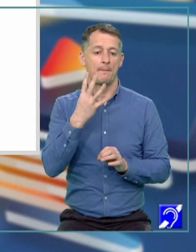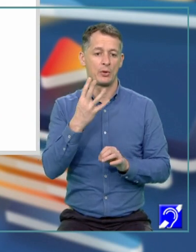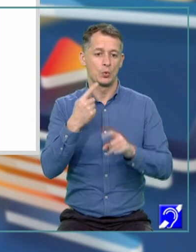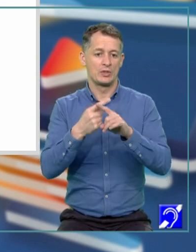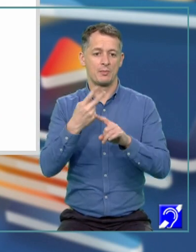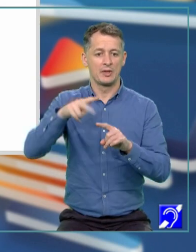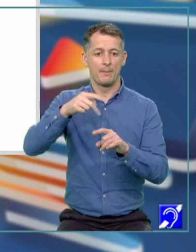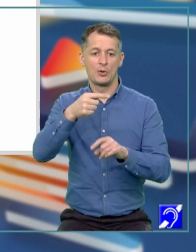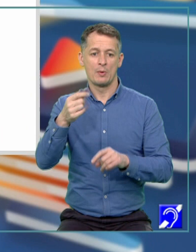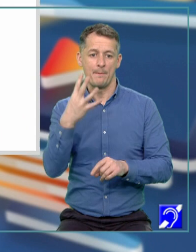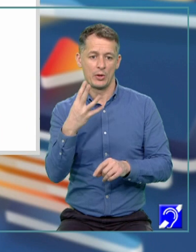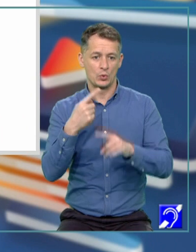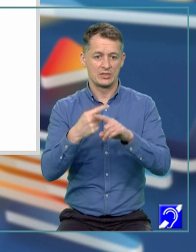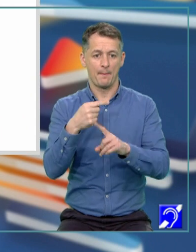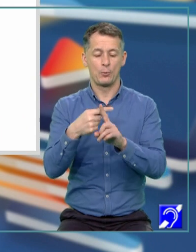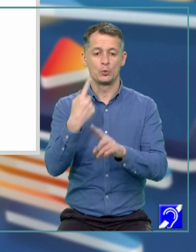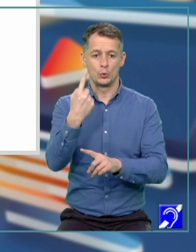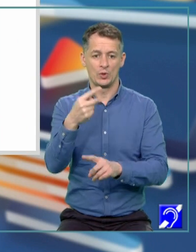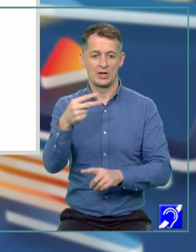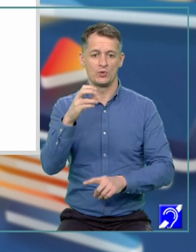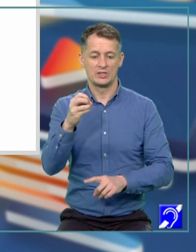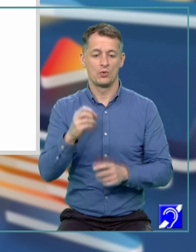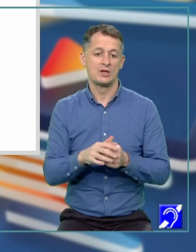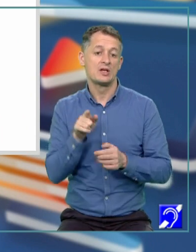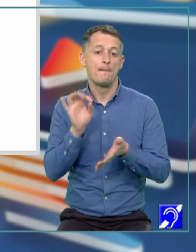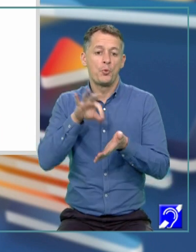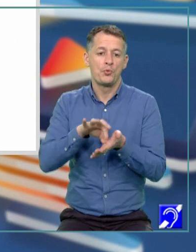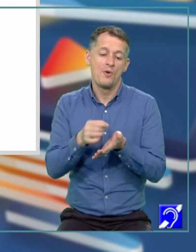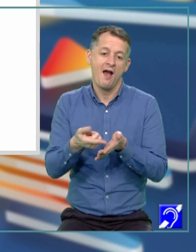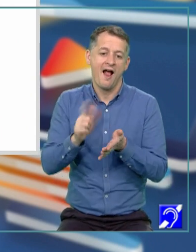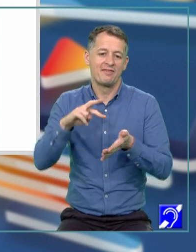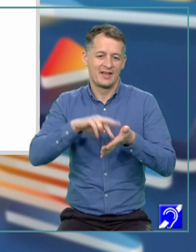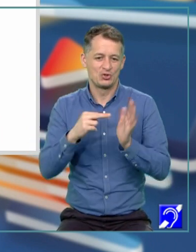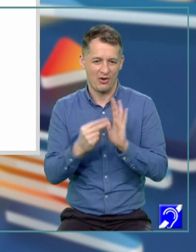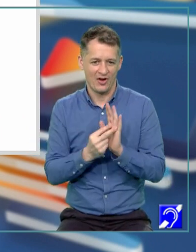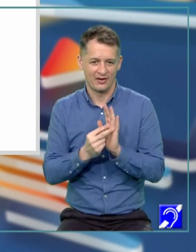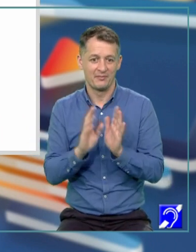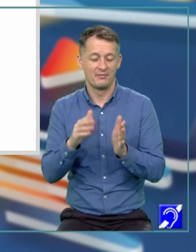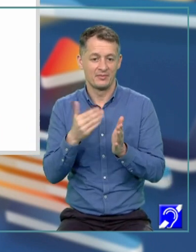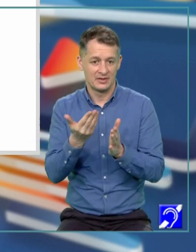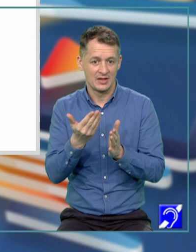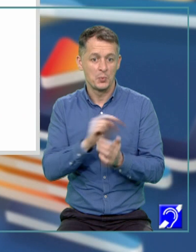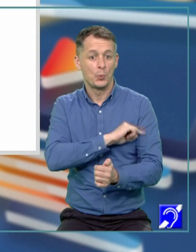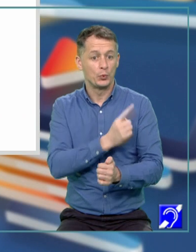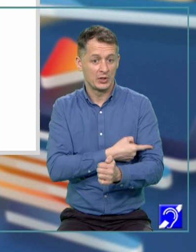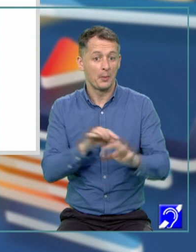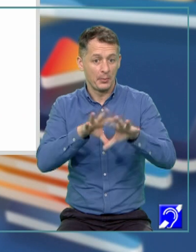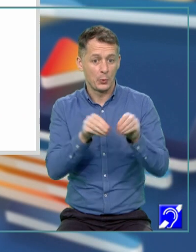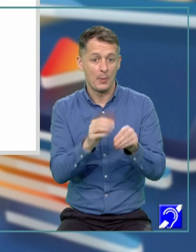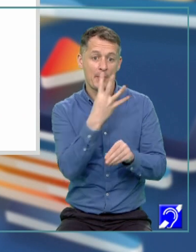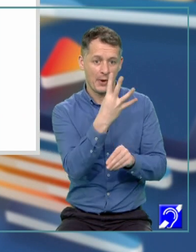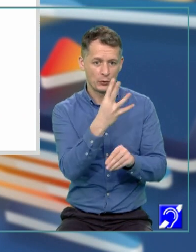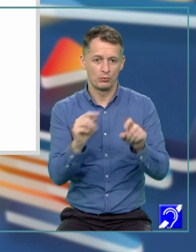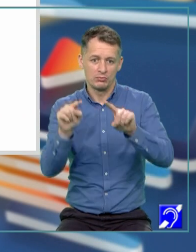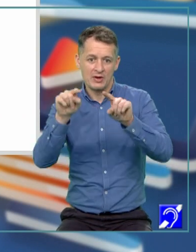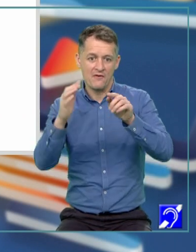0. Aici propun o altfel de metodă, să zicem așa. Dăm factorul comun forțat pe 4 și obținem 4 pe